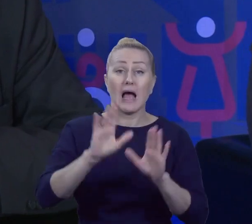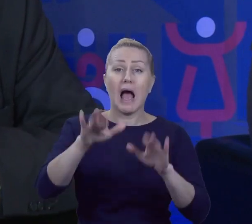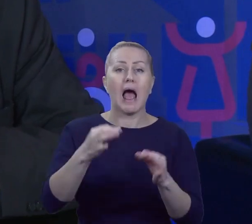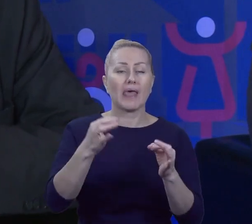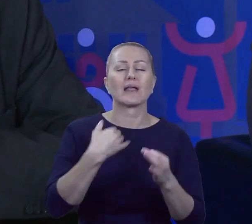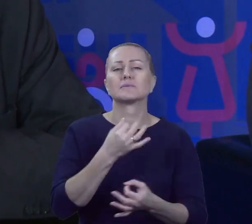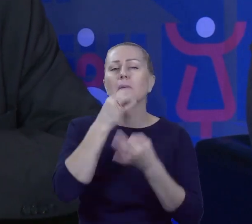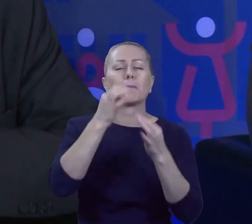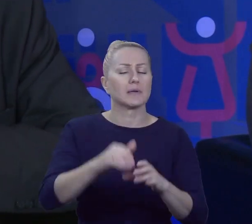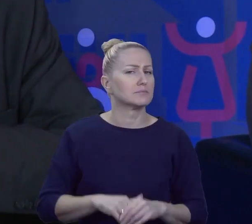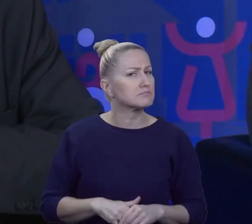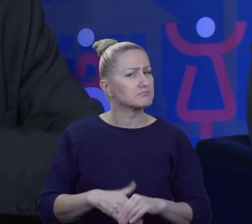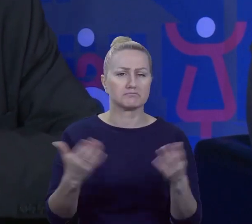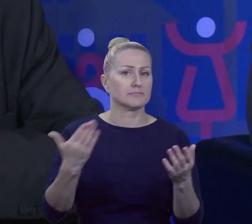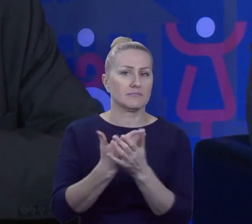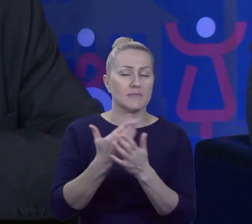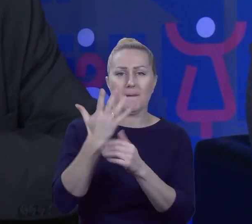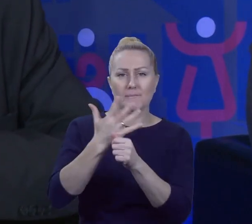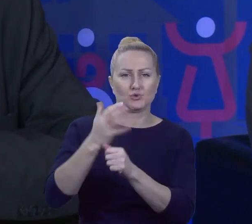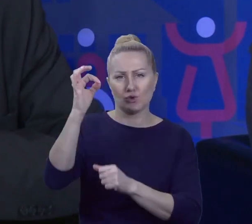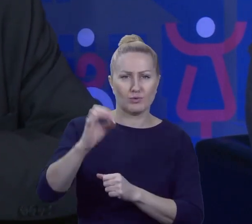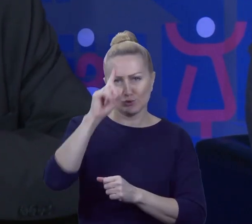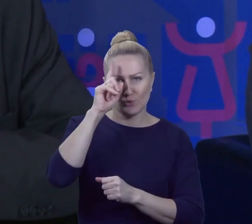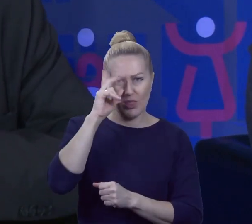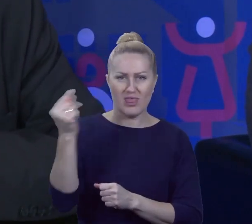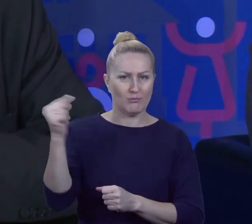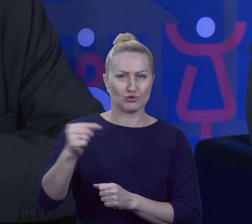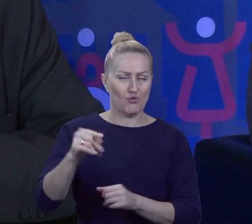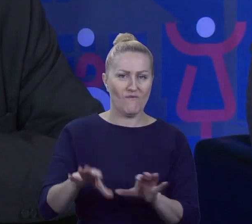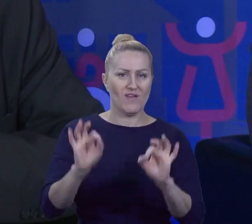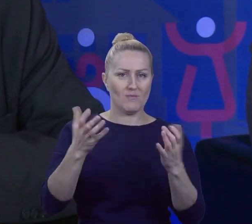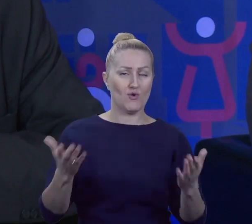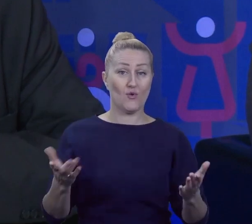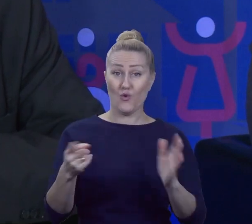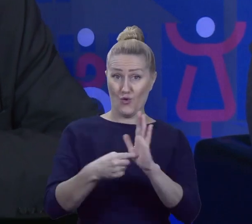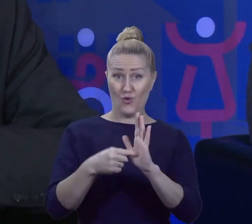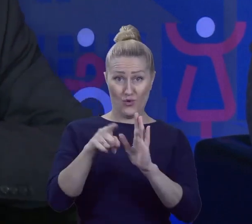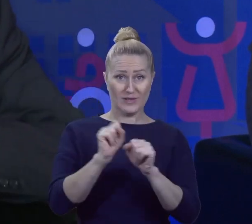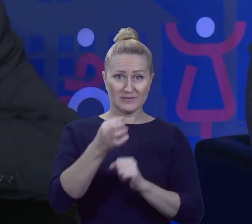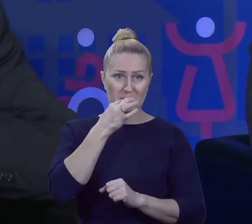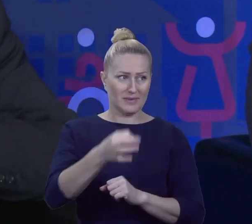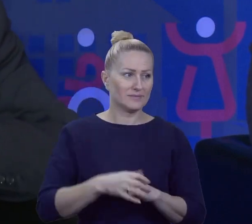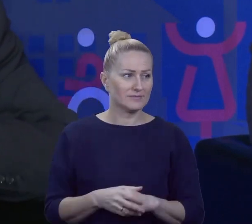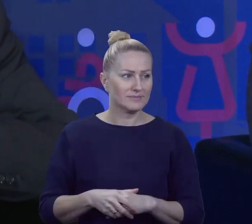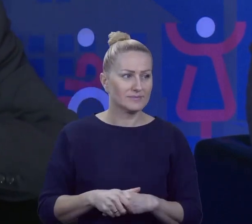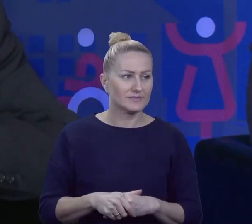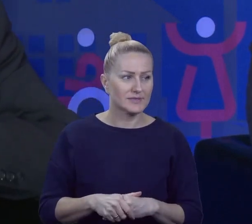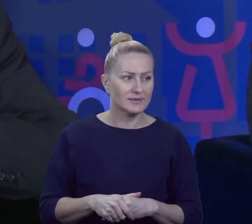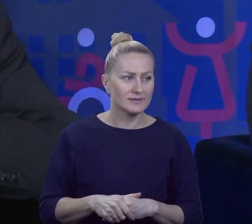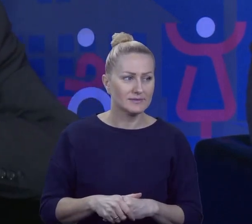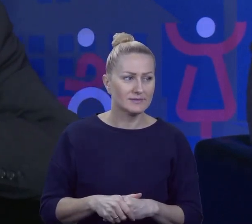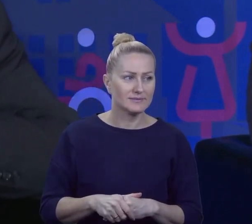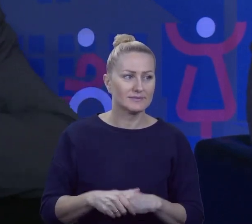ale dlaczego 50% ludzi nie chodzi na wybory? To jest dopiero pytanie. Czy to jest taki wielki trud?